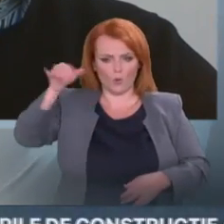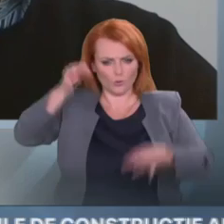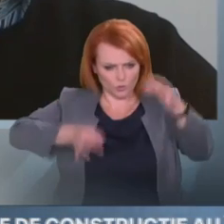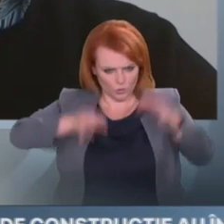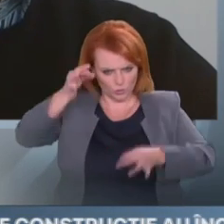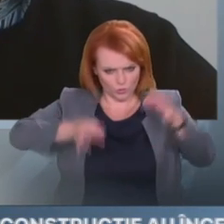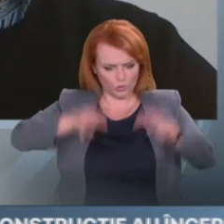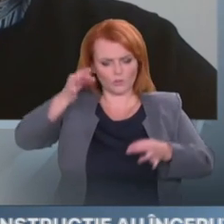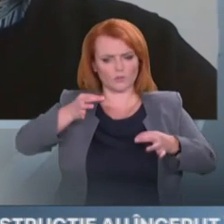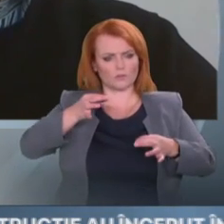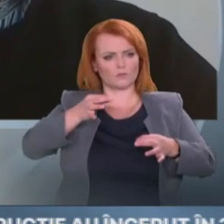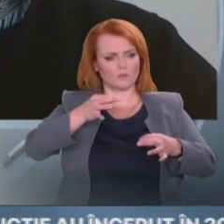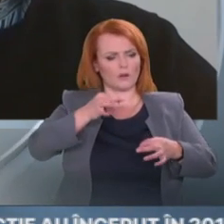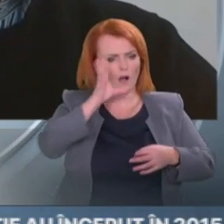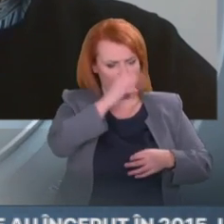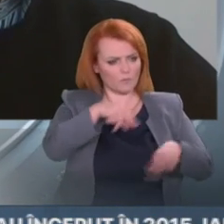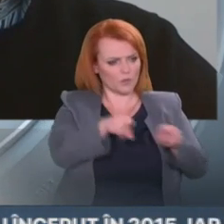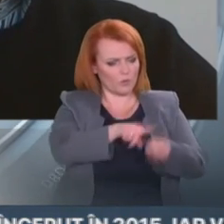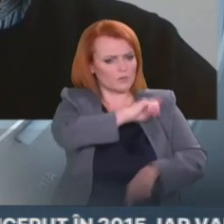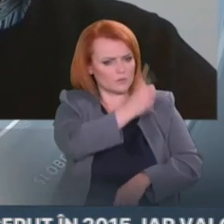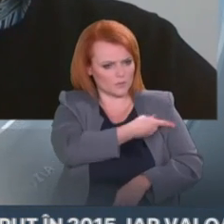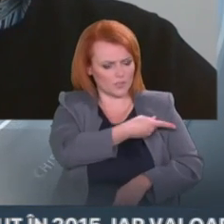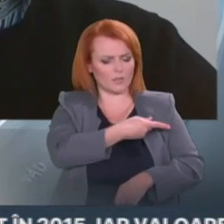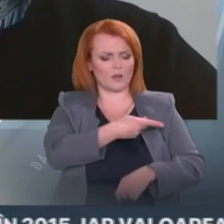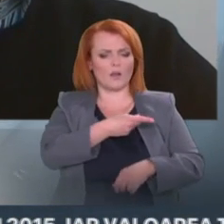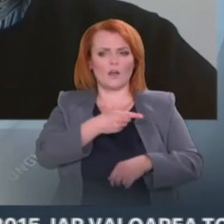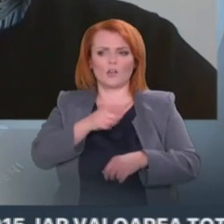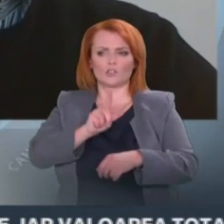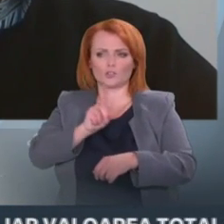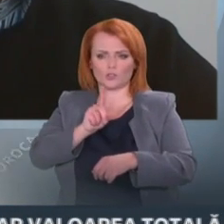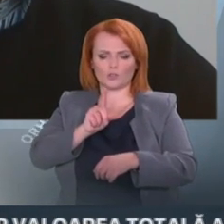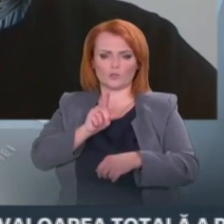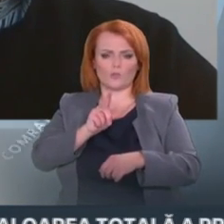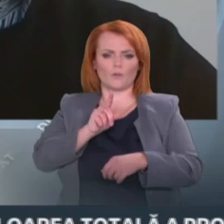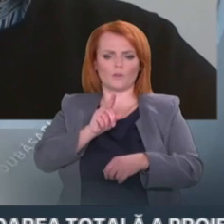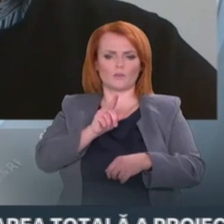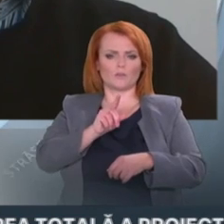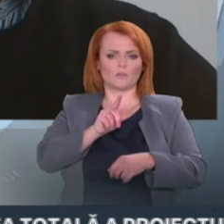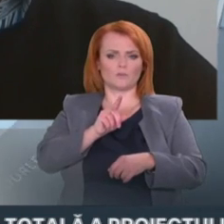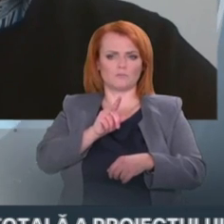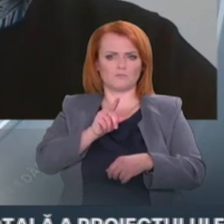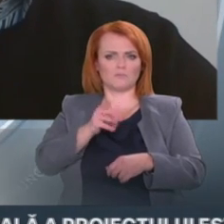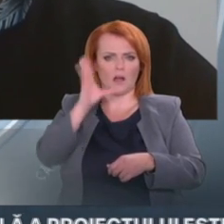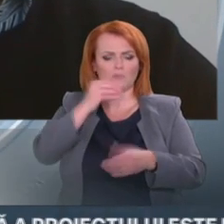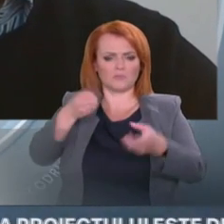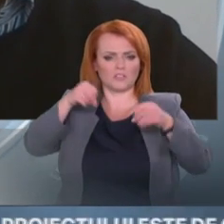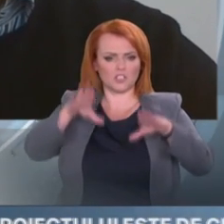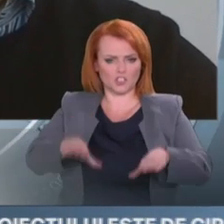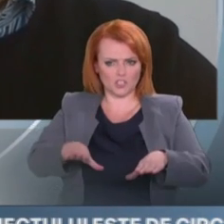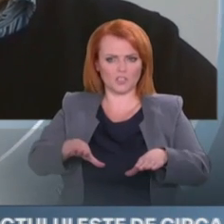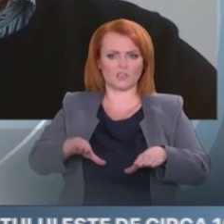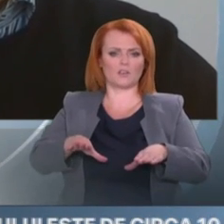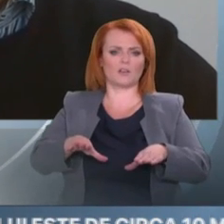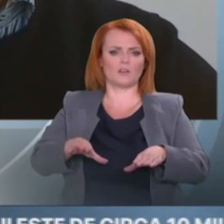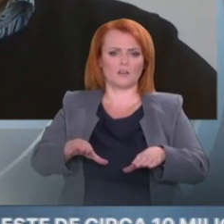Gazprom să reia sau să nu sisteze livrarile de gaze către Republica Moldova? Nu, este o